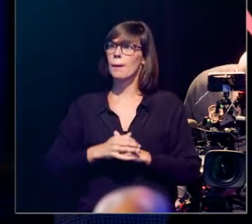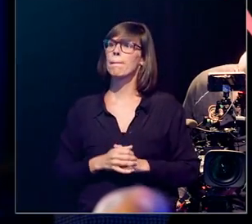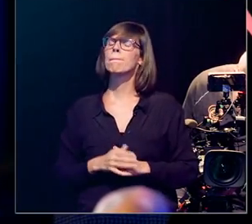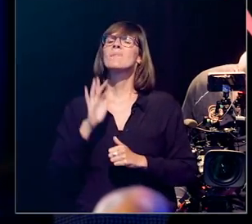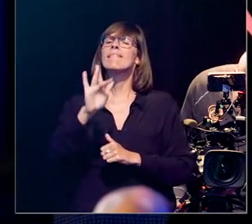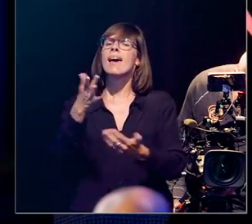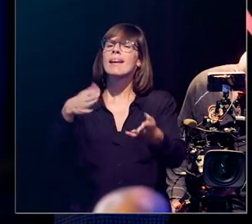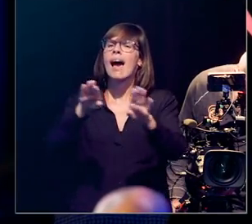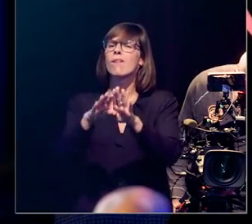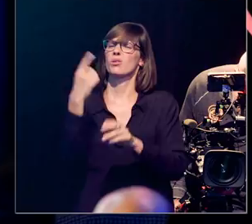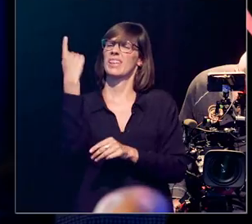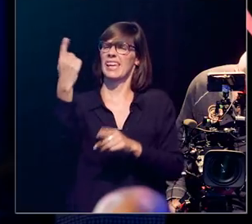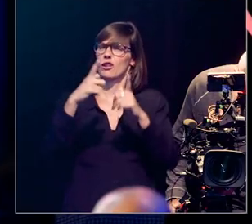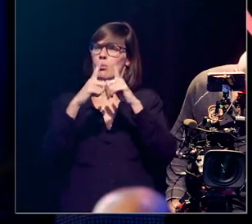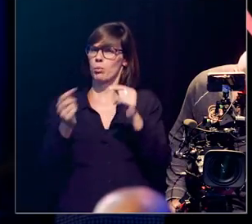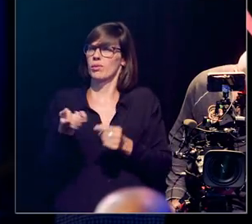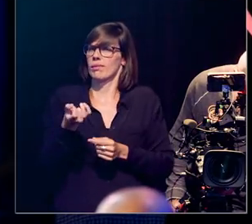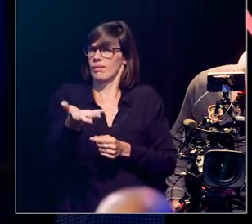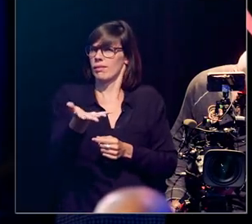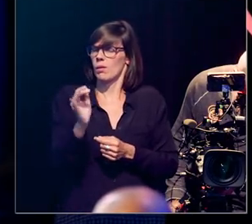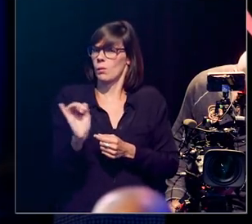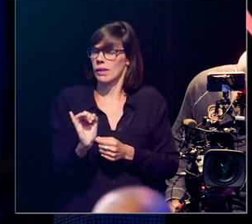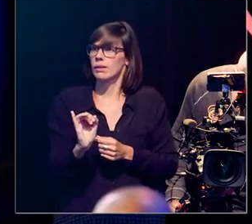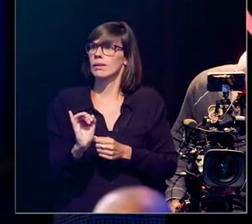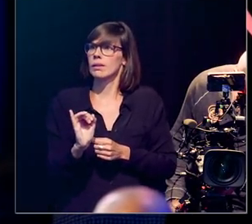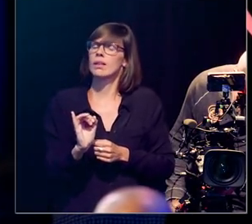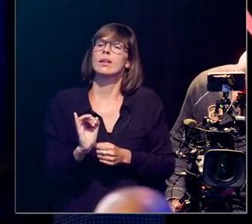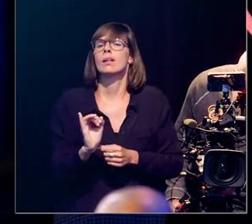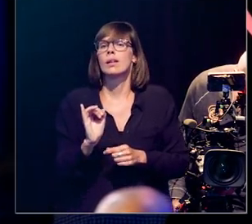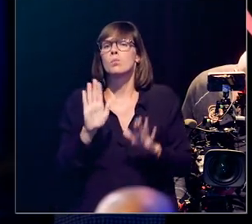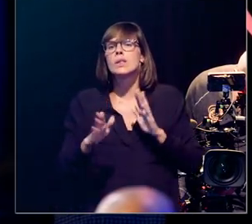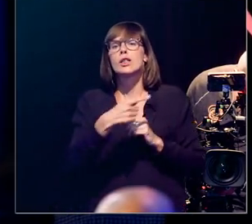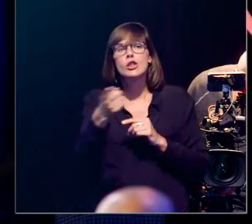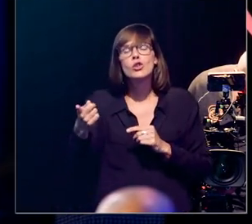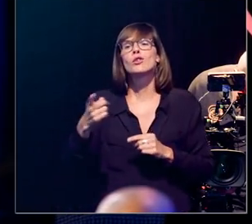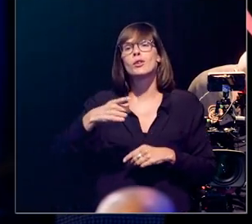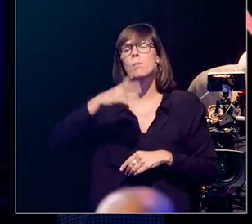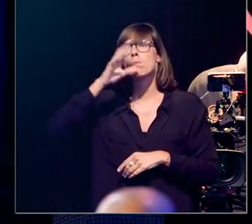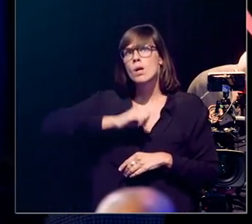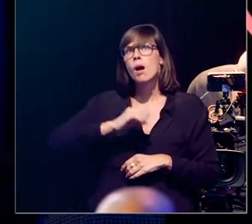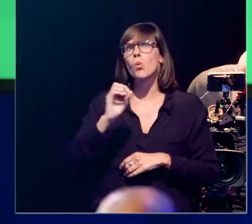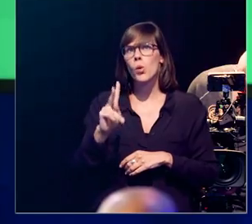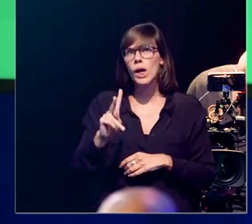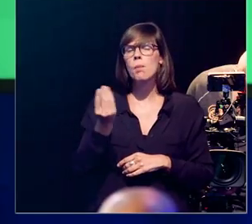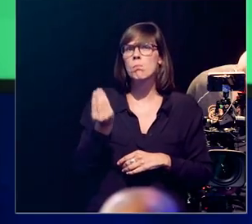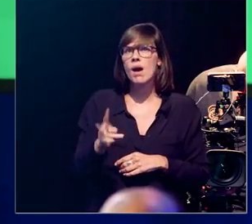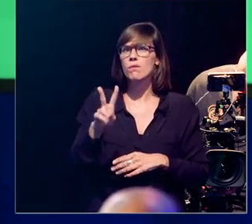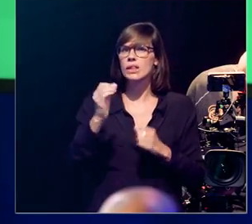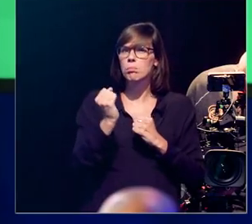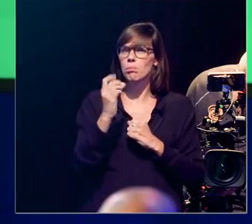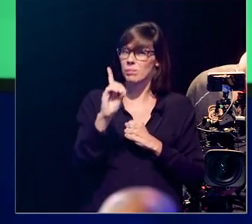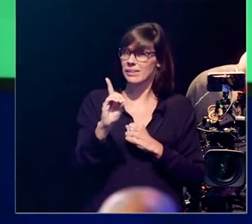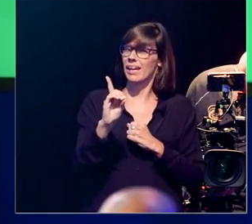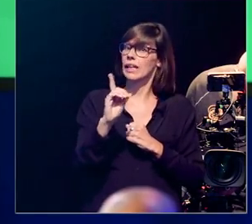Ik wil eindigen met nog één puntje. Oké, ik heb je misschien overtuigd dat te weinig vitamine D niet goed is